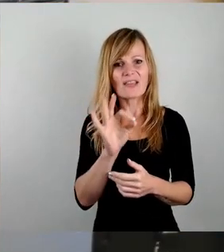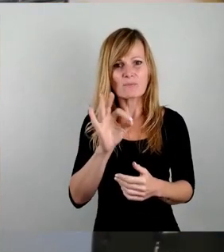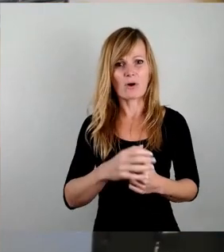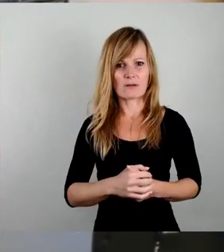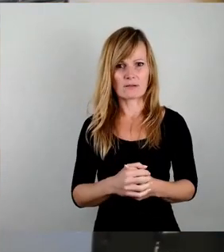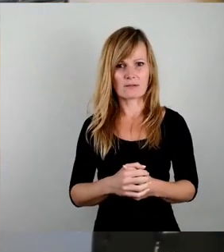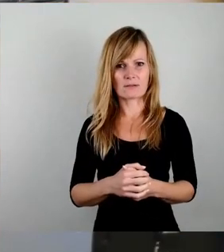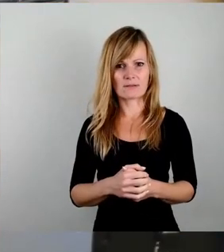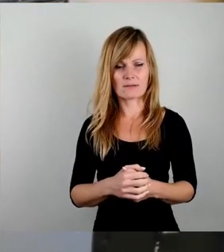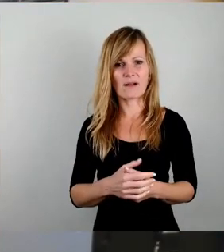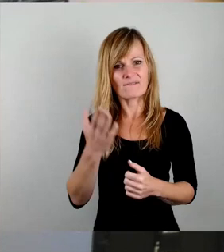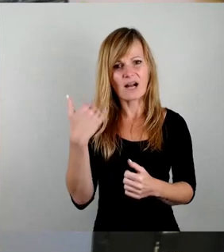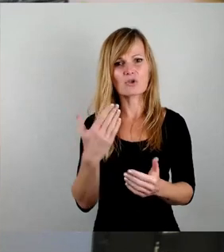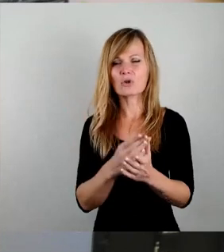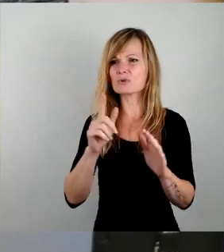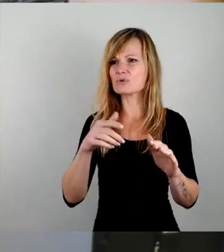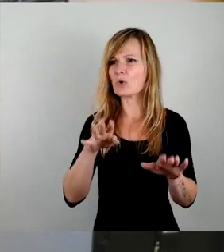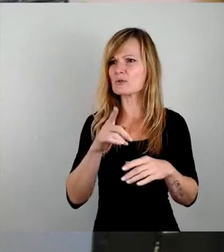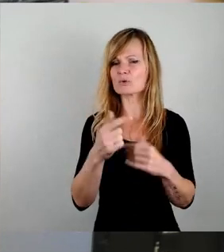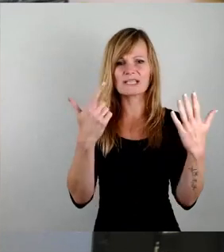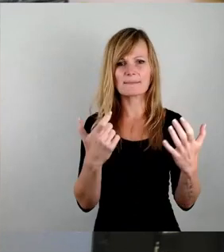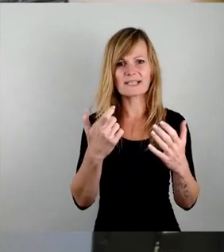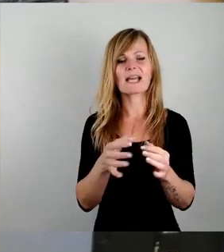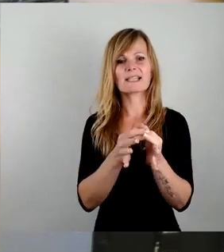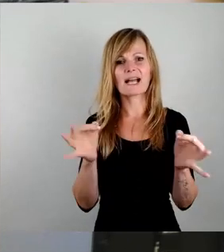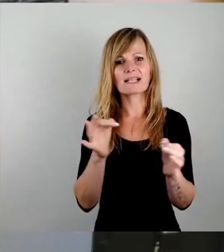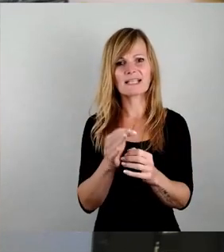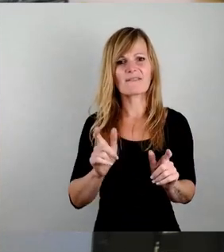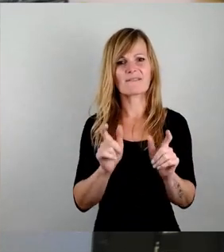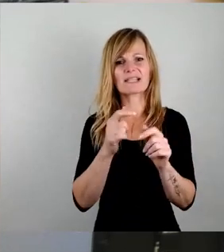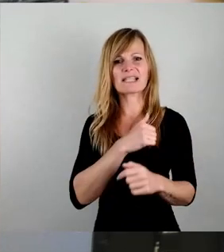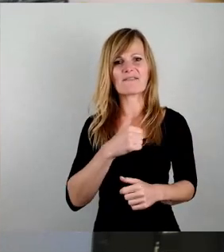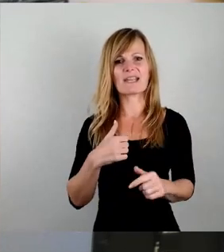Das war seit, glaube ich, oder der Tag der Zivilverteidigung. Muss das alles wiederkommen?